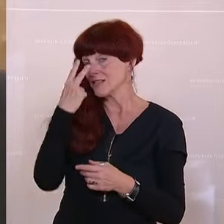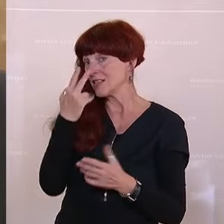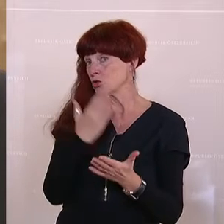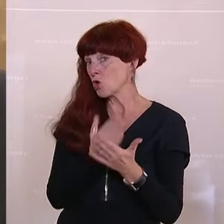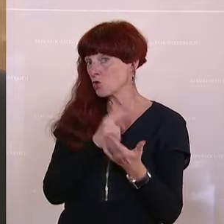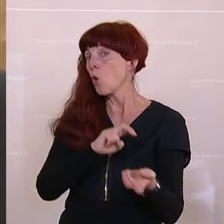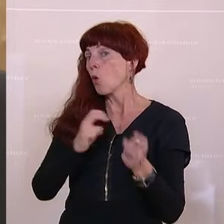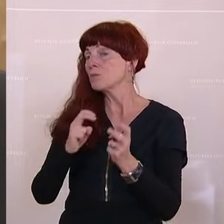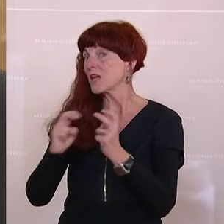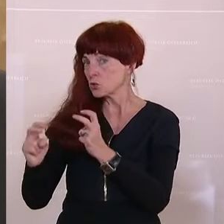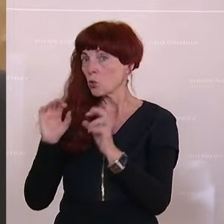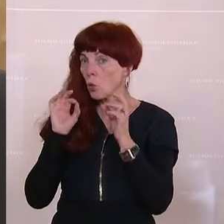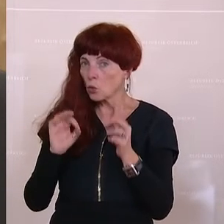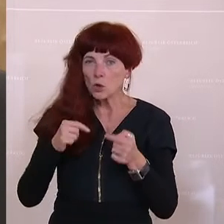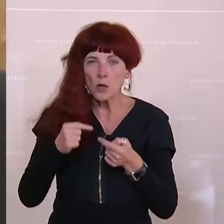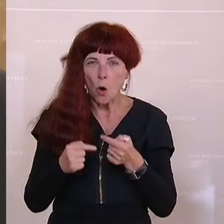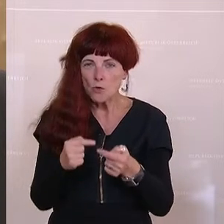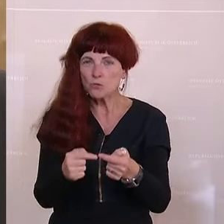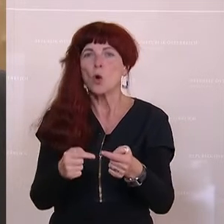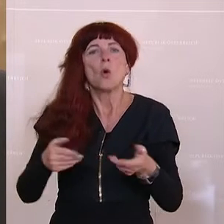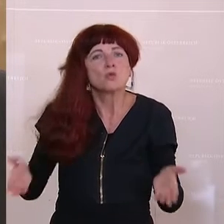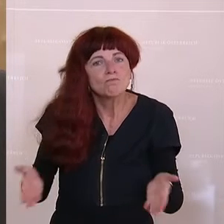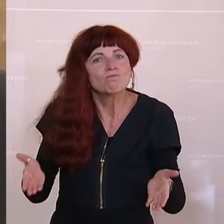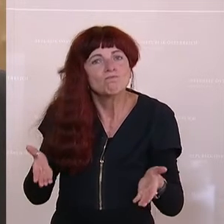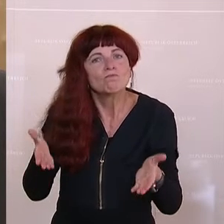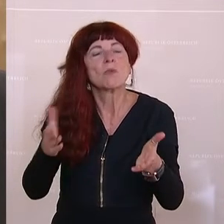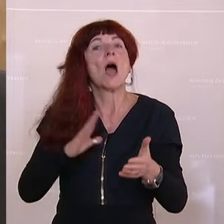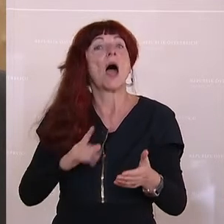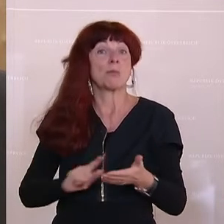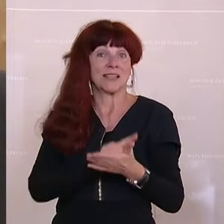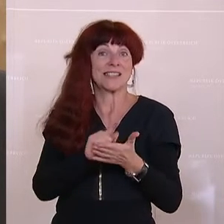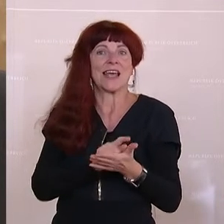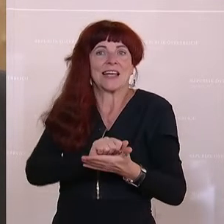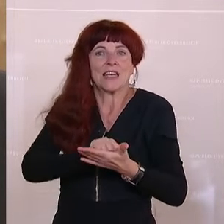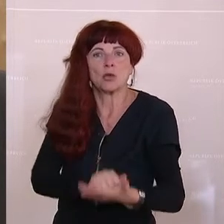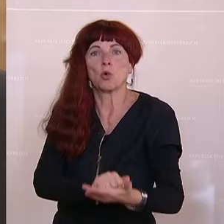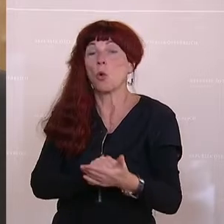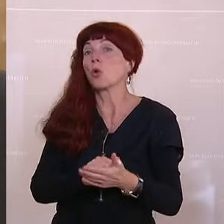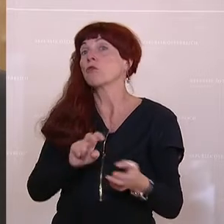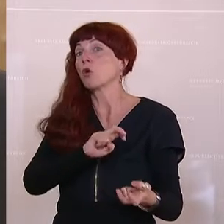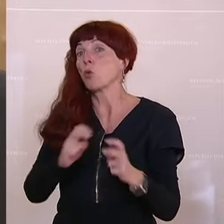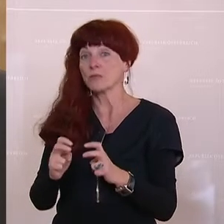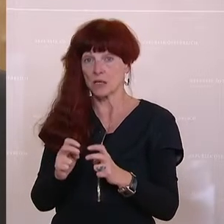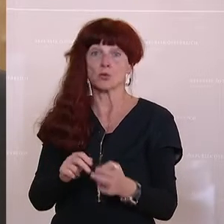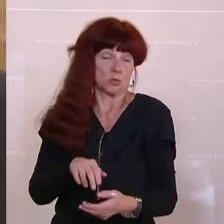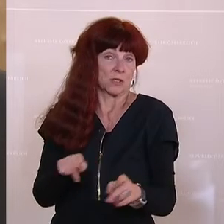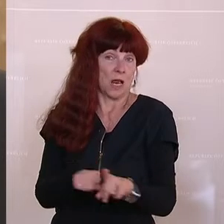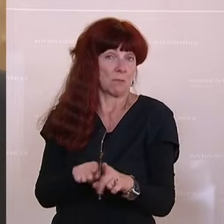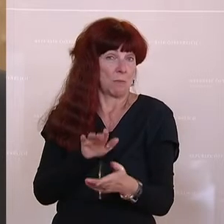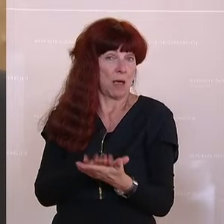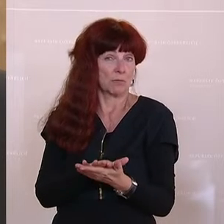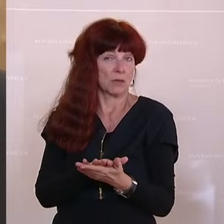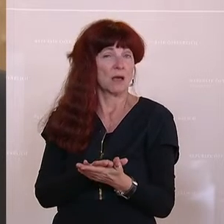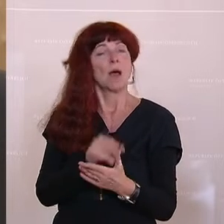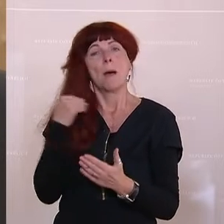kontinuierlich vorangetrieben wird, wenngleich natürlich der zeitliche Druck zur Umsetzung nicht nachgelassen hat. Die bisherigen